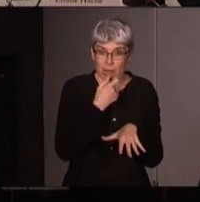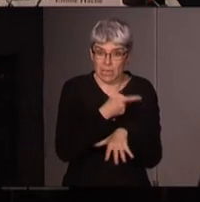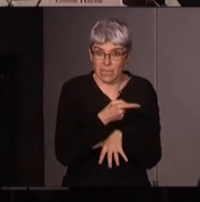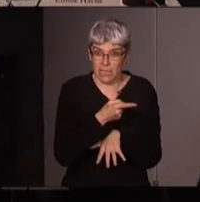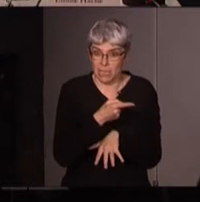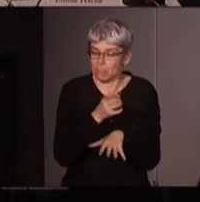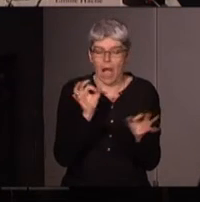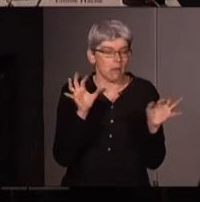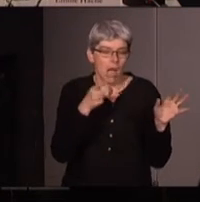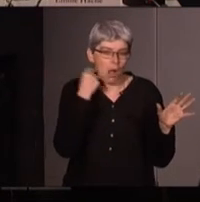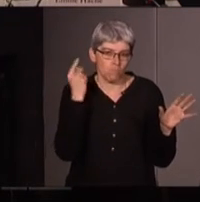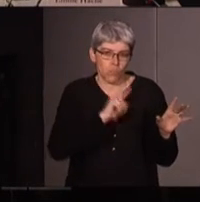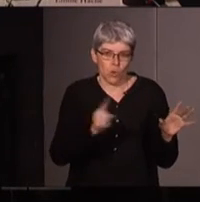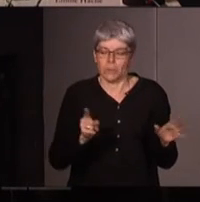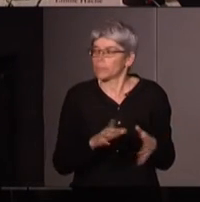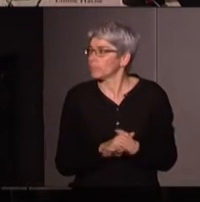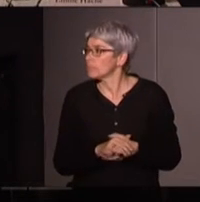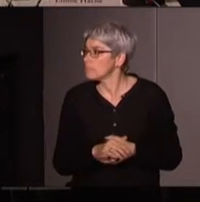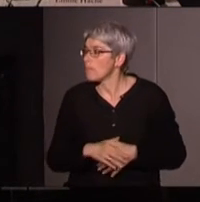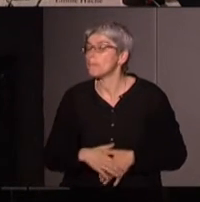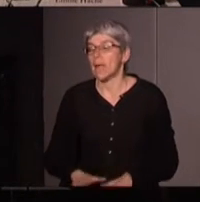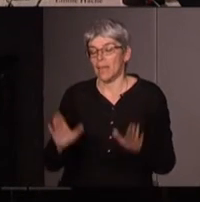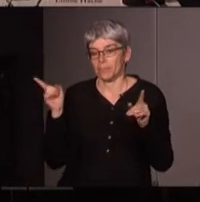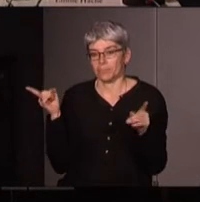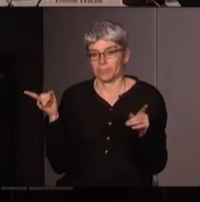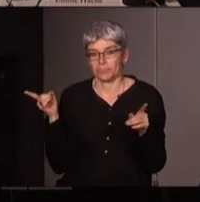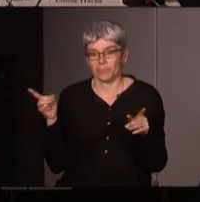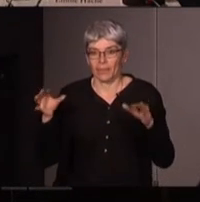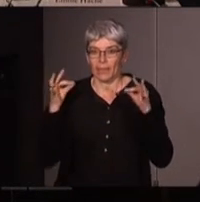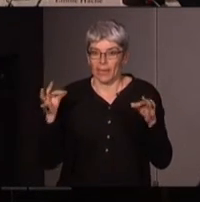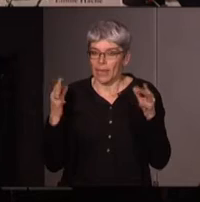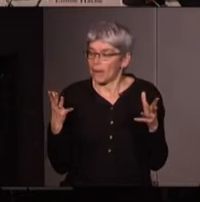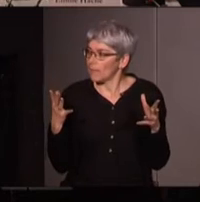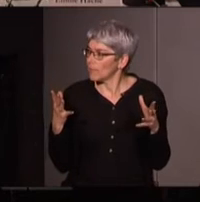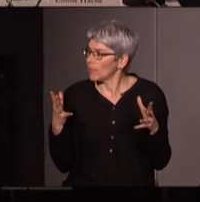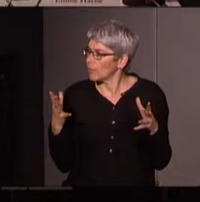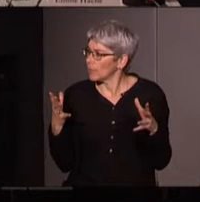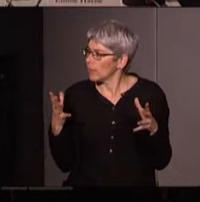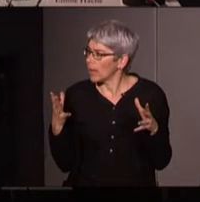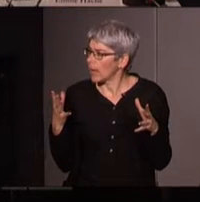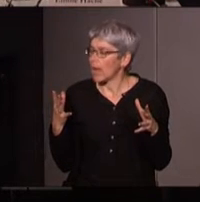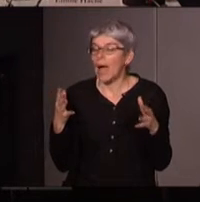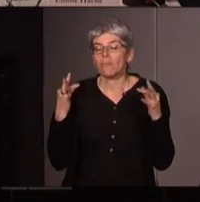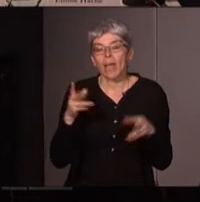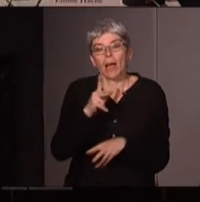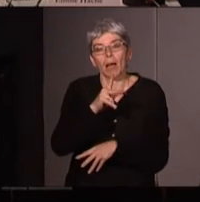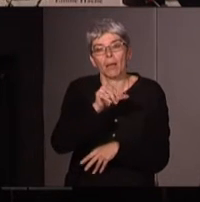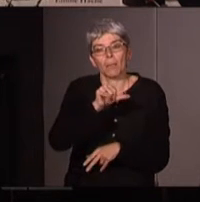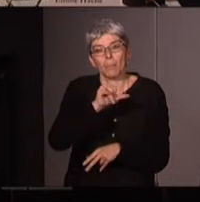n a pas eu d'hommes en revanche concernant vous posez la question aussi pour les écofémistes néopayennes